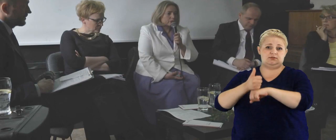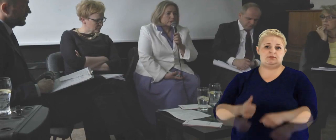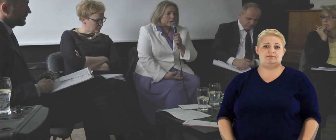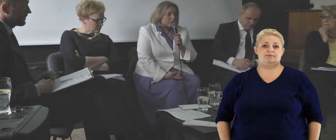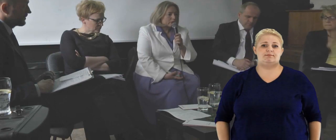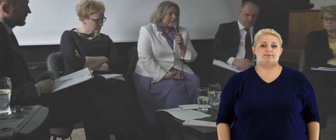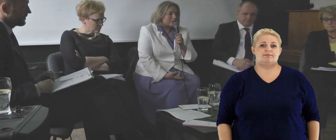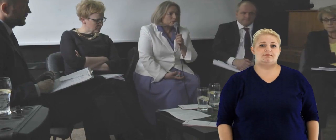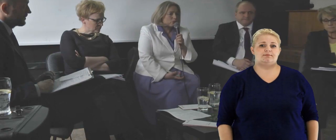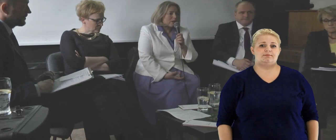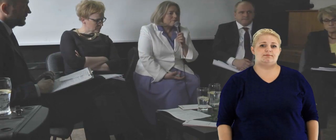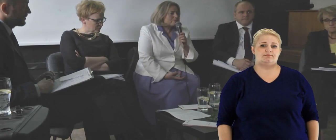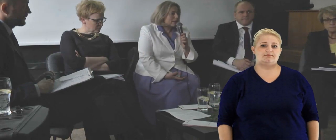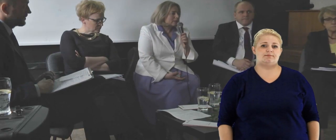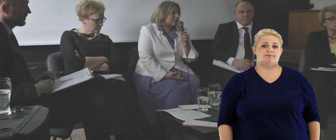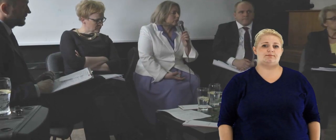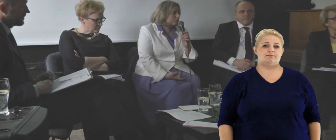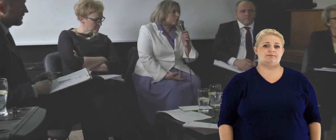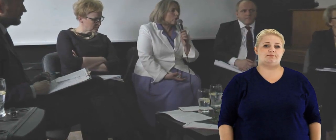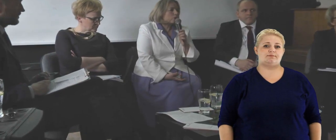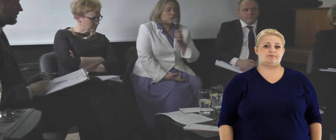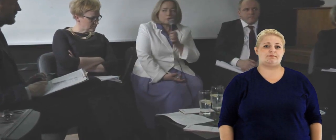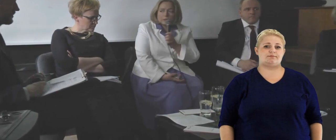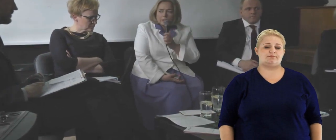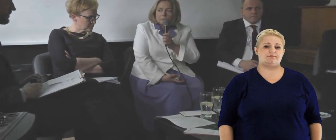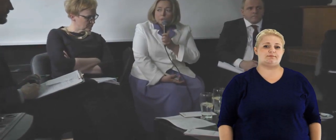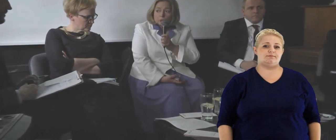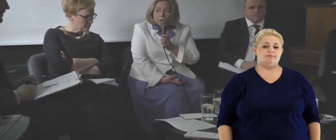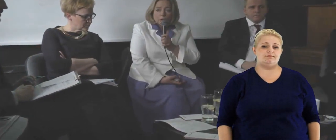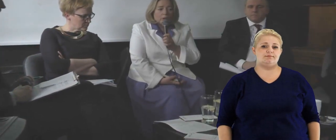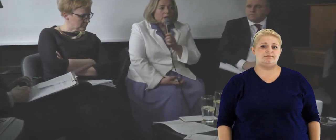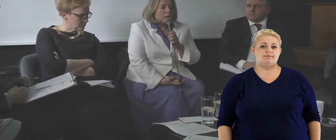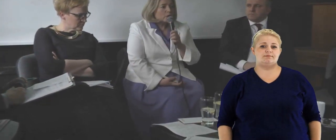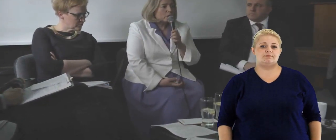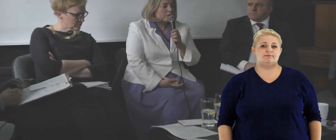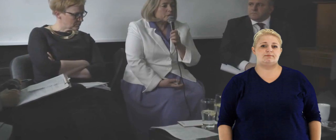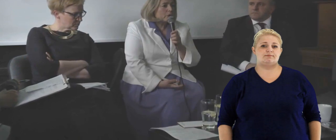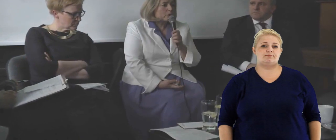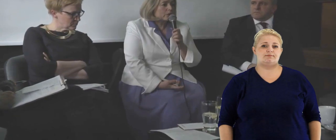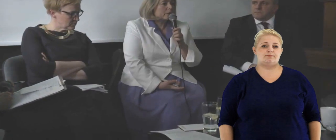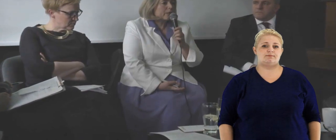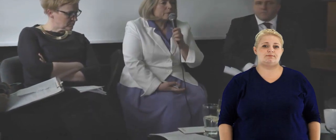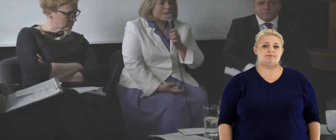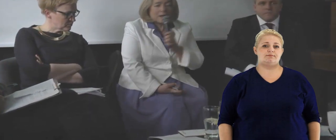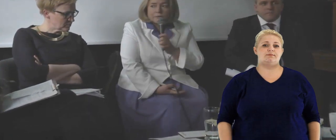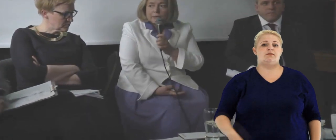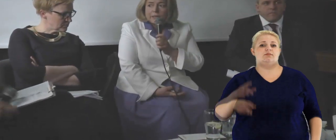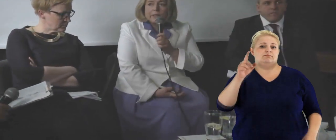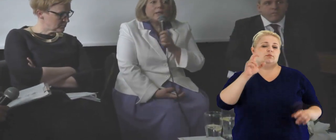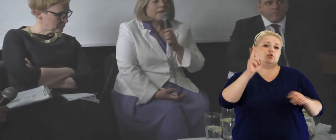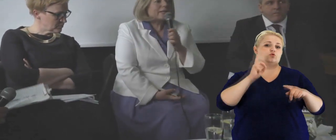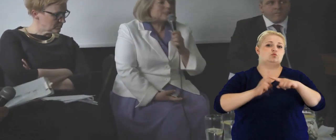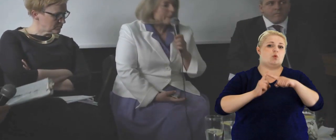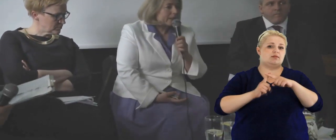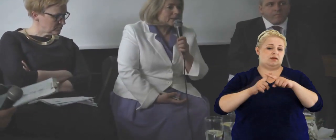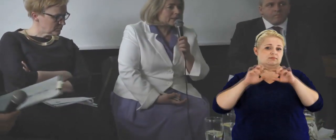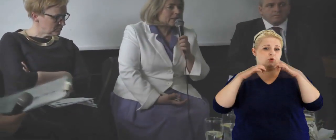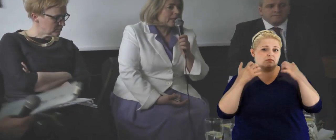prawda, czy członek kongresu ma za sobą ogromne biuro, ogromne biuro prawne,